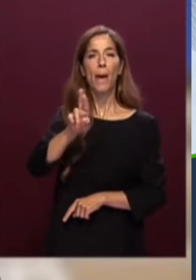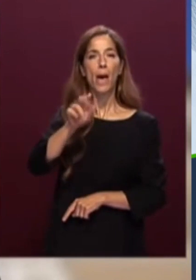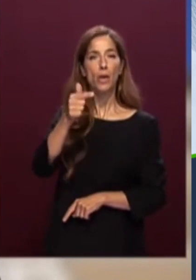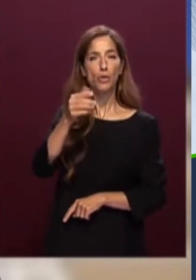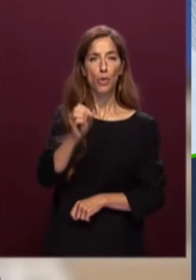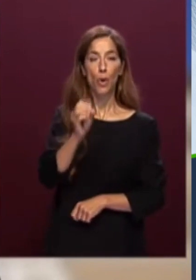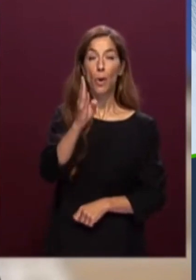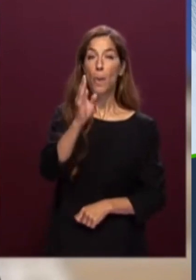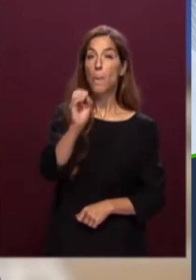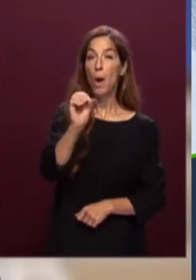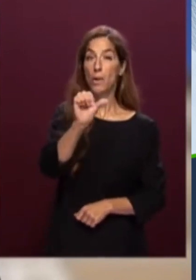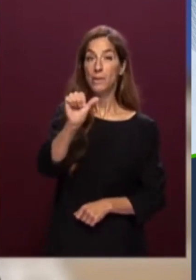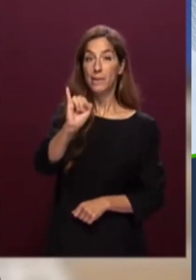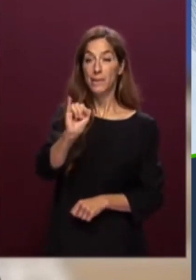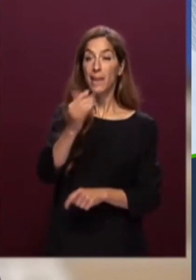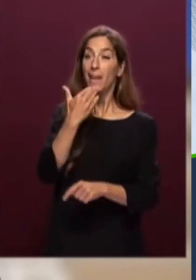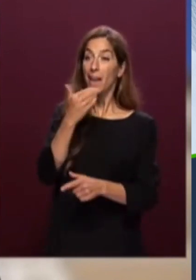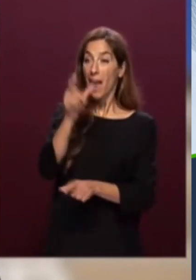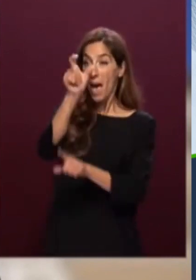politica